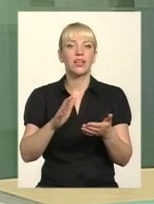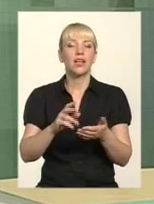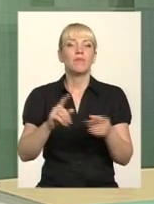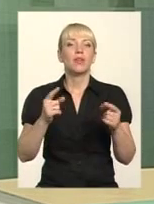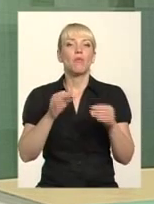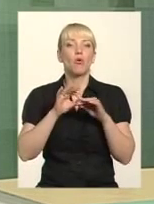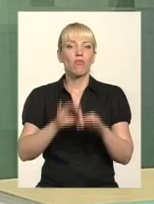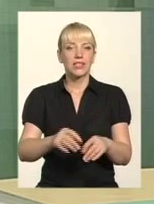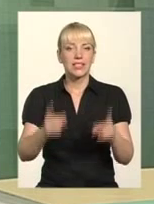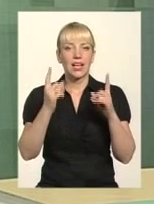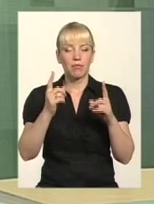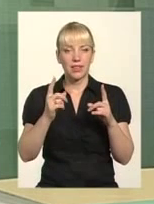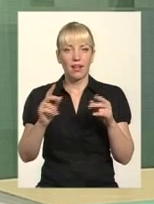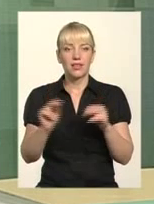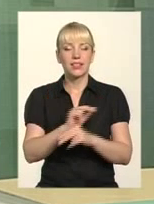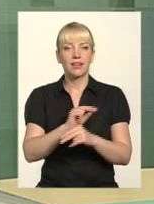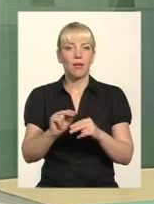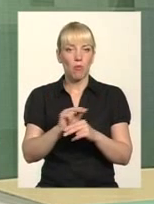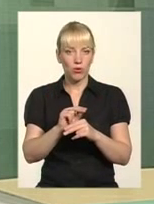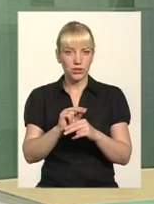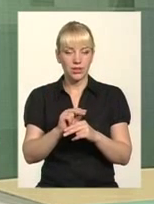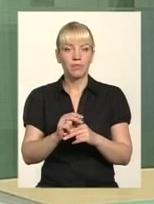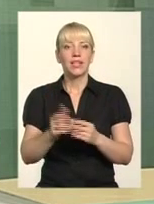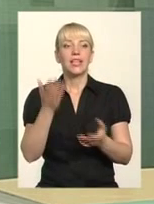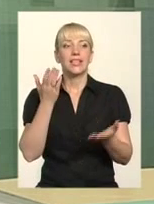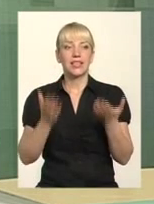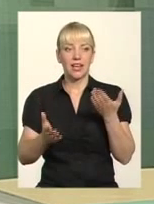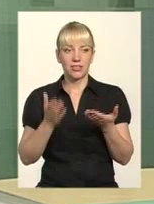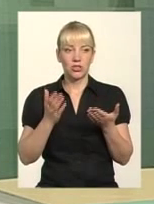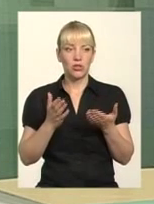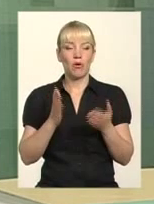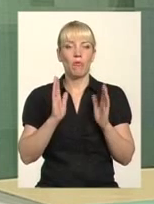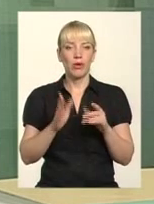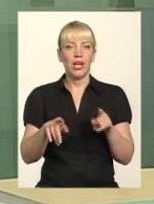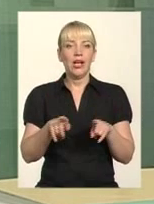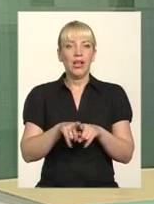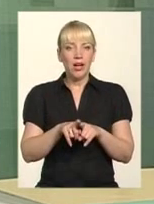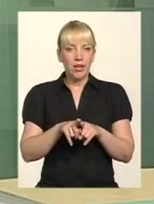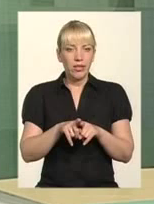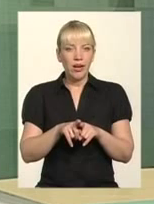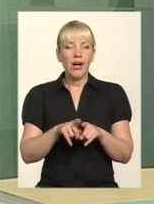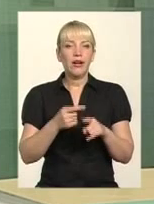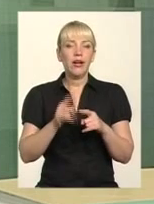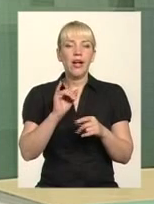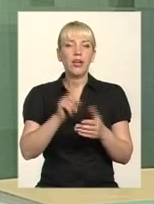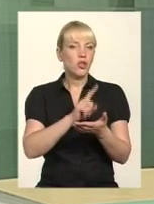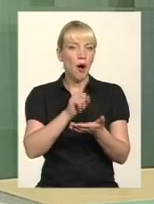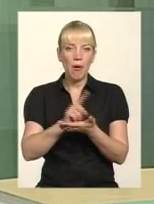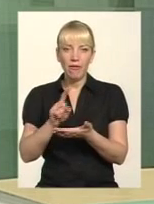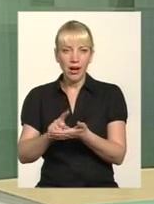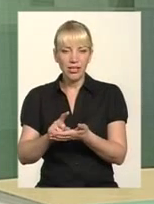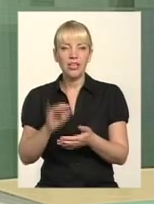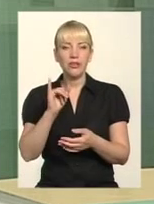капітальний ремонт. І, звісно, якщо піде така тенденція у стилі зобов'язання,